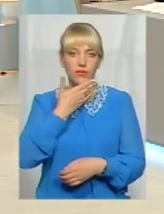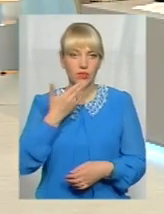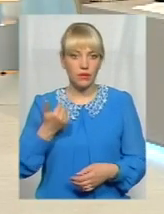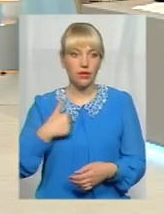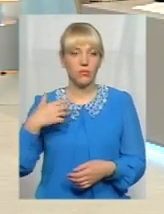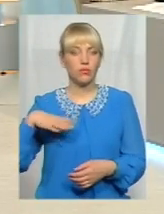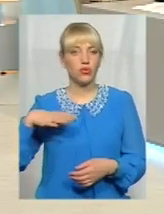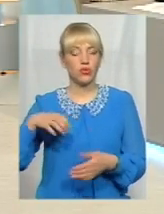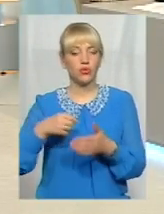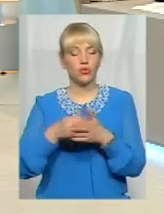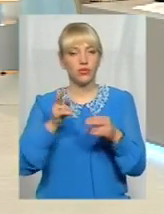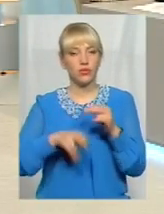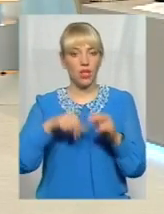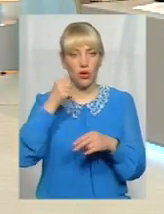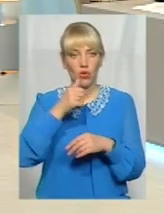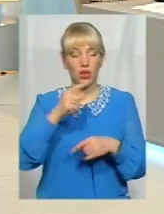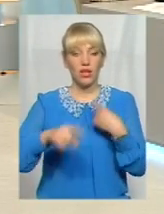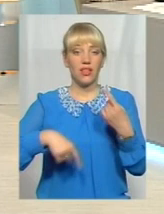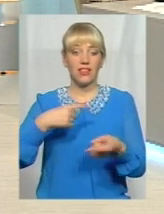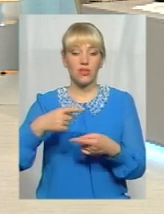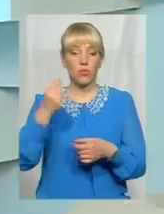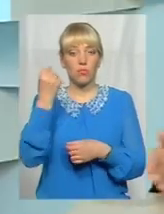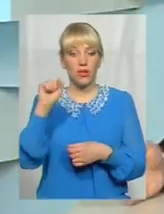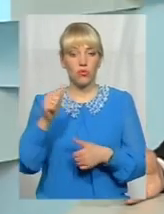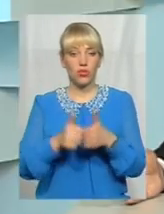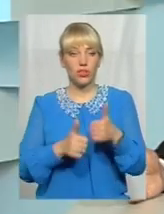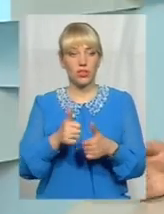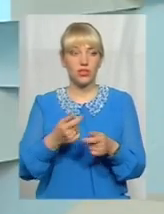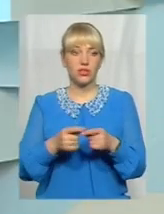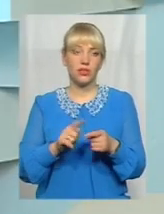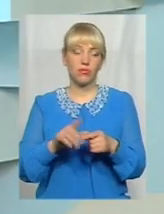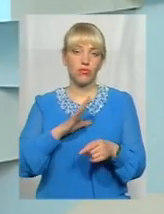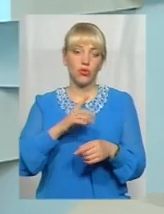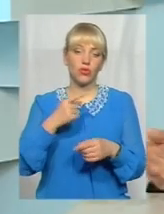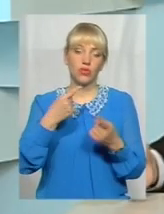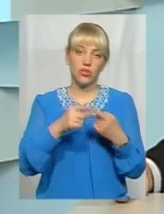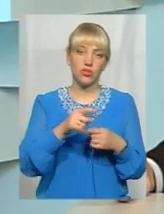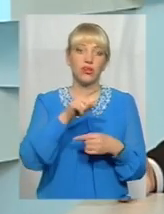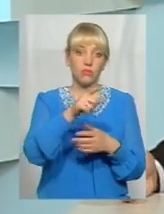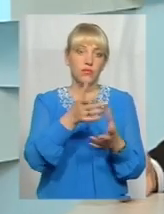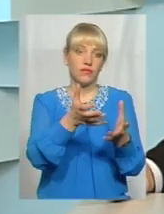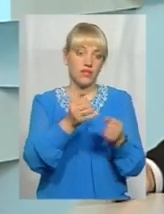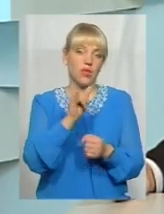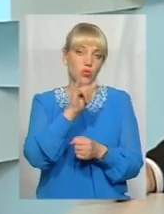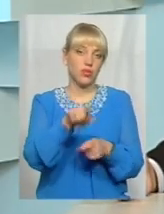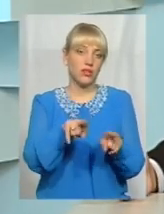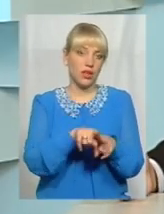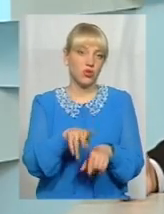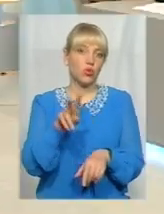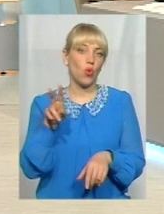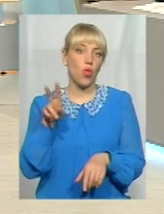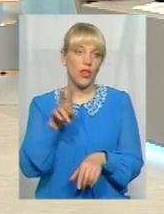Прочекали до кінця року. І вже наступний переможець по ціні – був Богдан. Відповідно, в нього вже взяли ці тролейбуси.